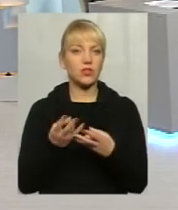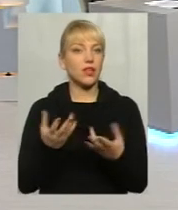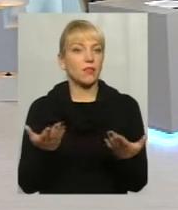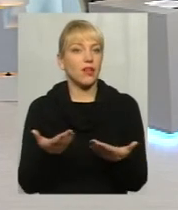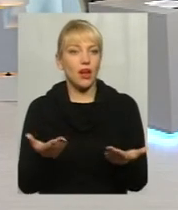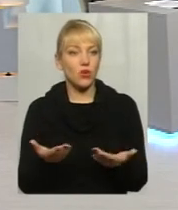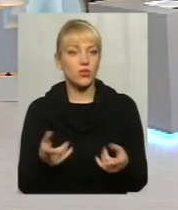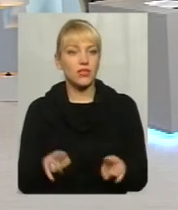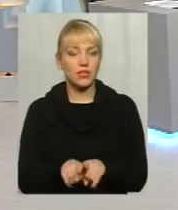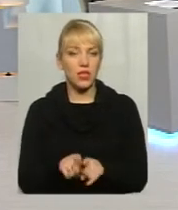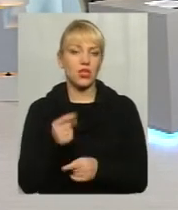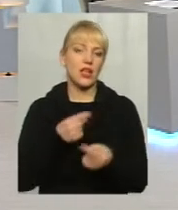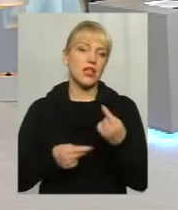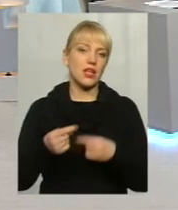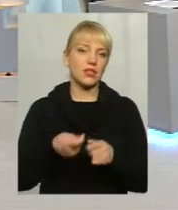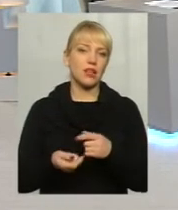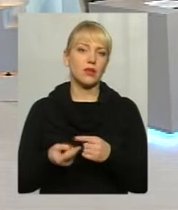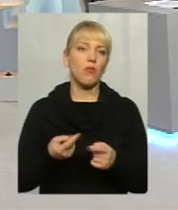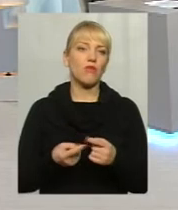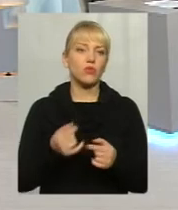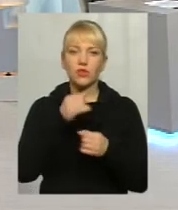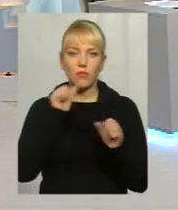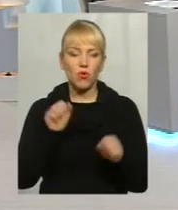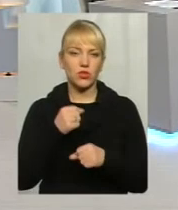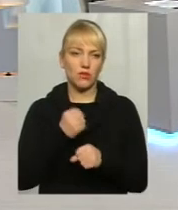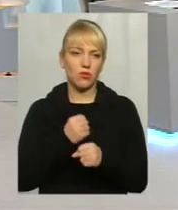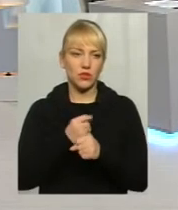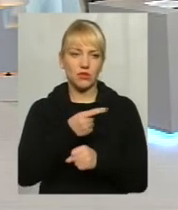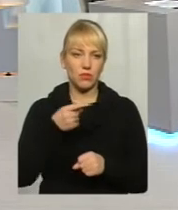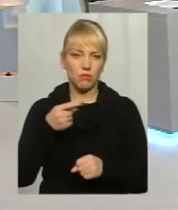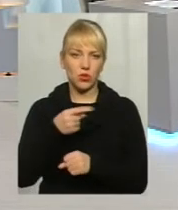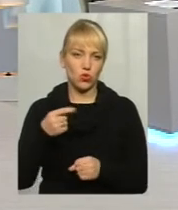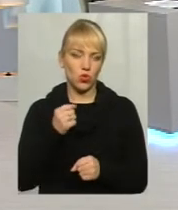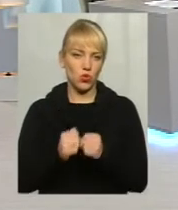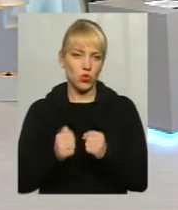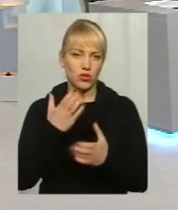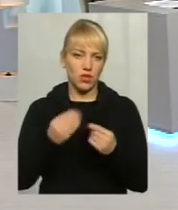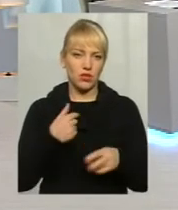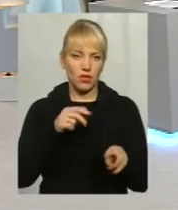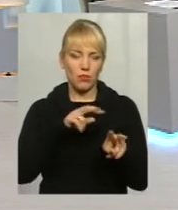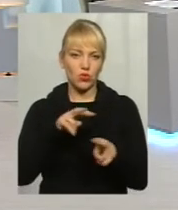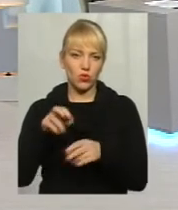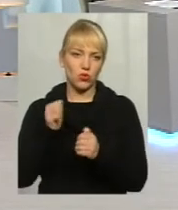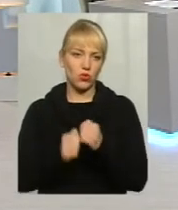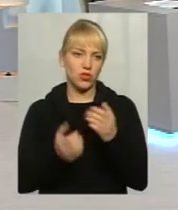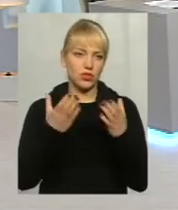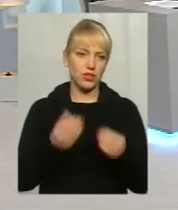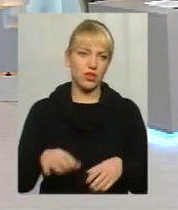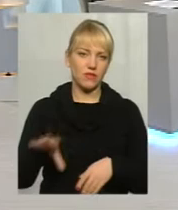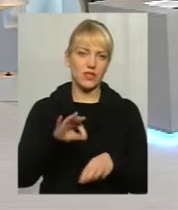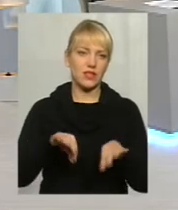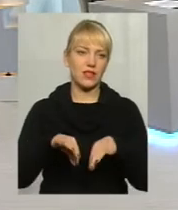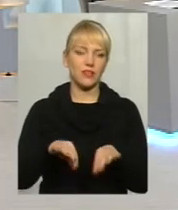назад повернути. Неможливо працювати в мінус кожен день. Я вам хочу сказати, що я моніторю кожен день всі